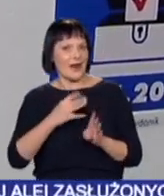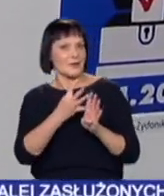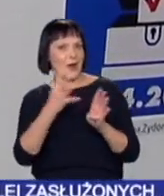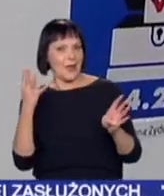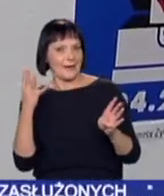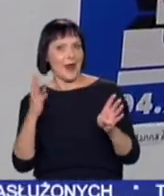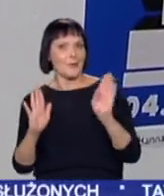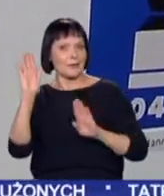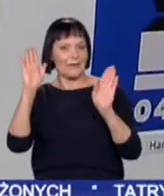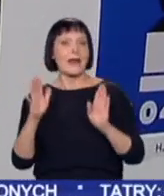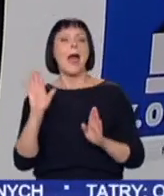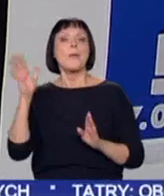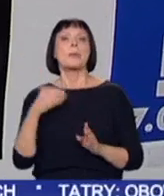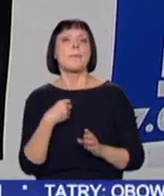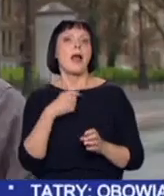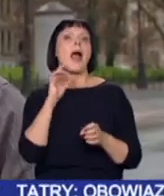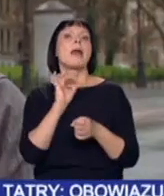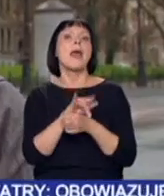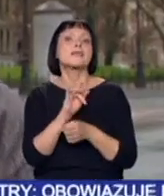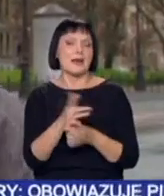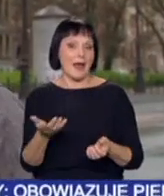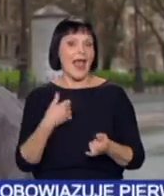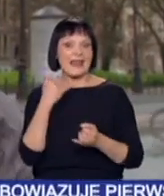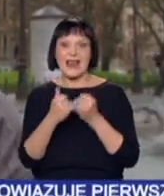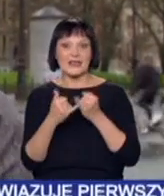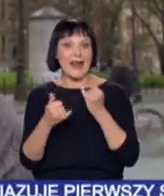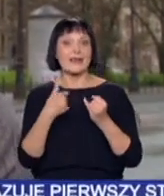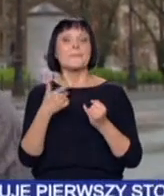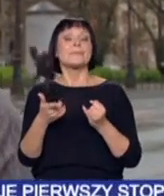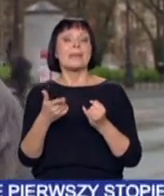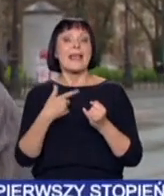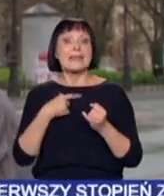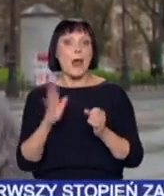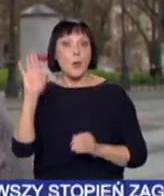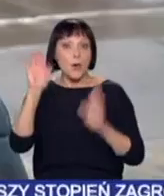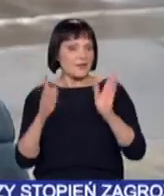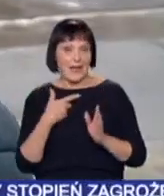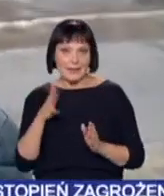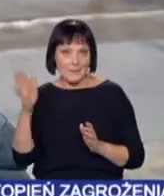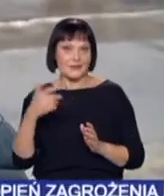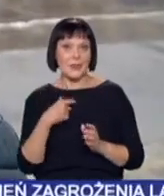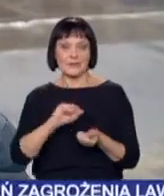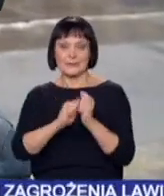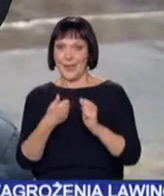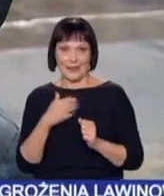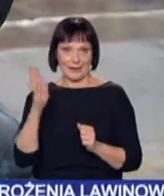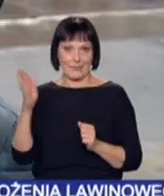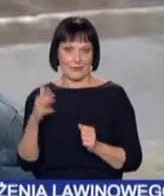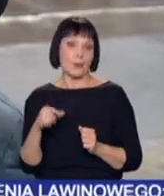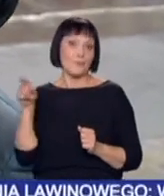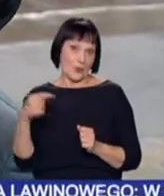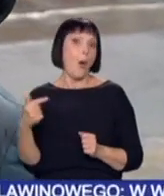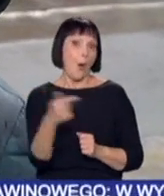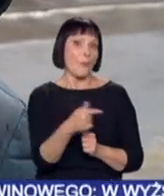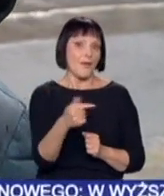kolejkach niż potem narzekać. Jeżeli nie zagłosujemy, to nic się nie zmieni, prawda? Więc wszystko w naszych rękach. Myślę, że to jest obowiązkiem każdego